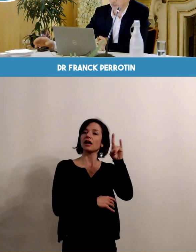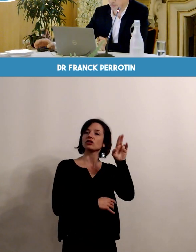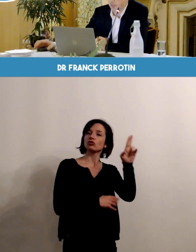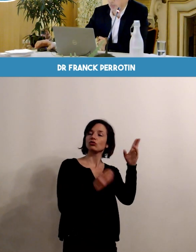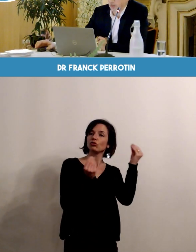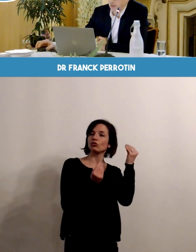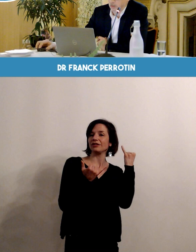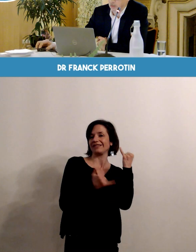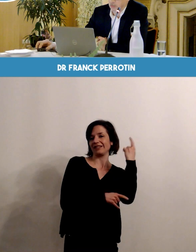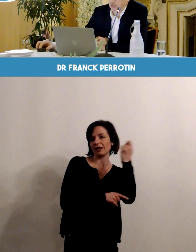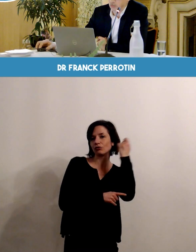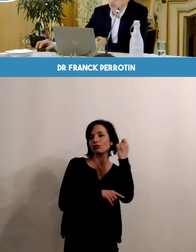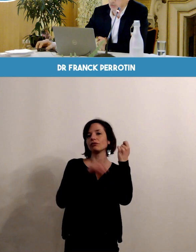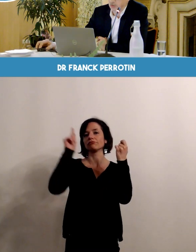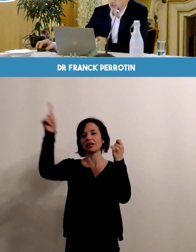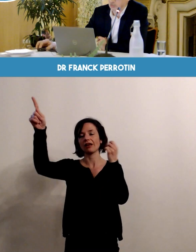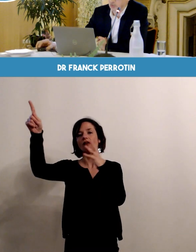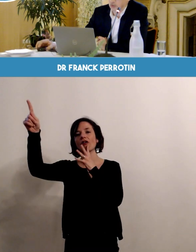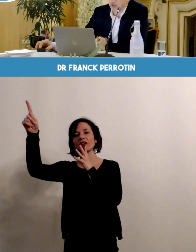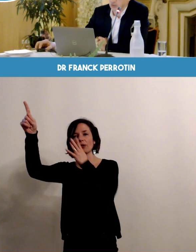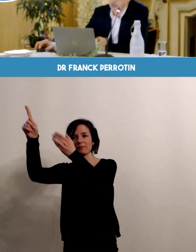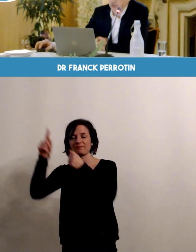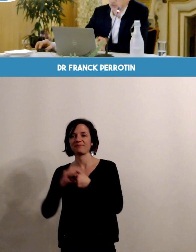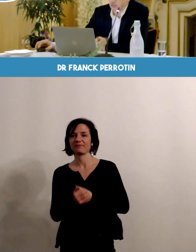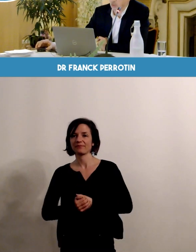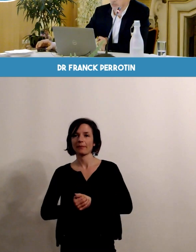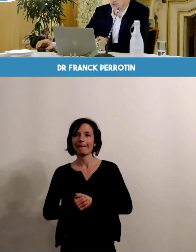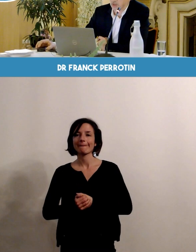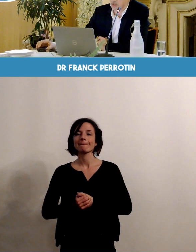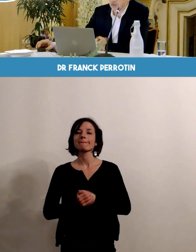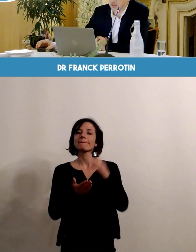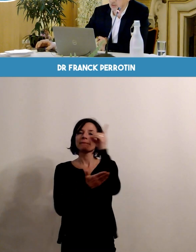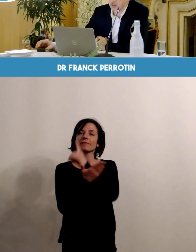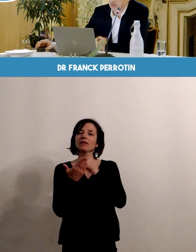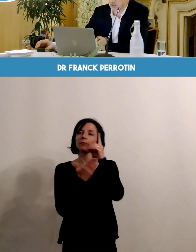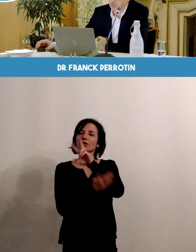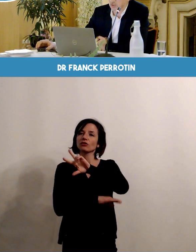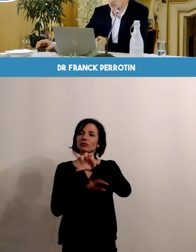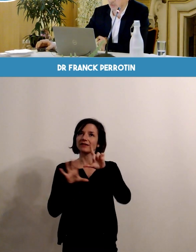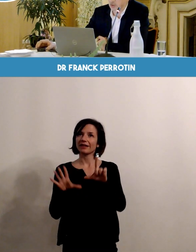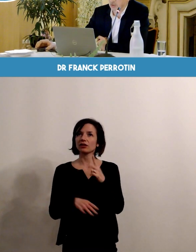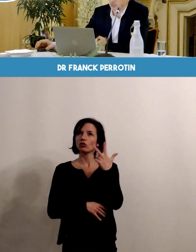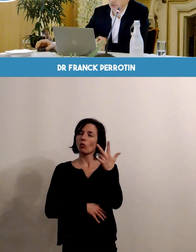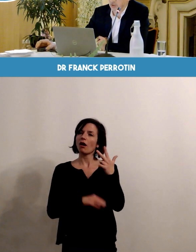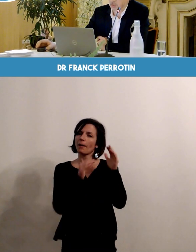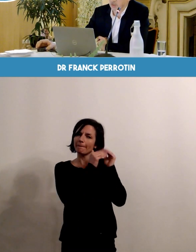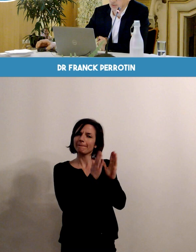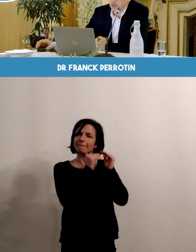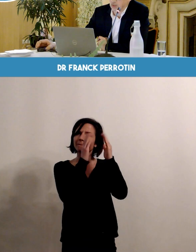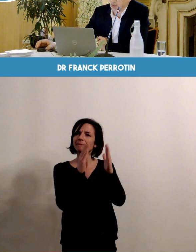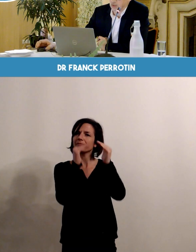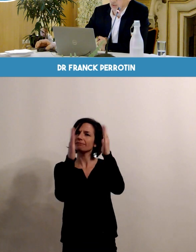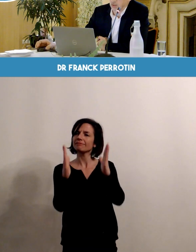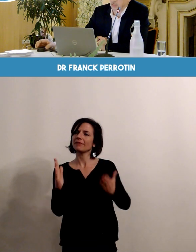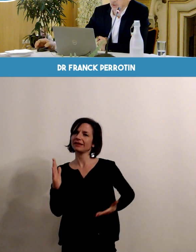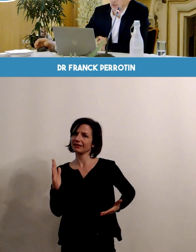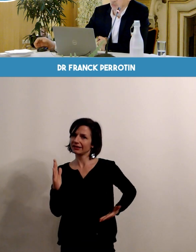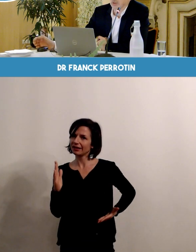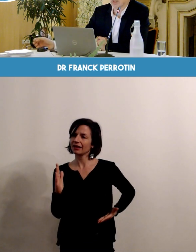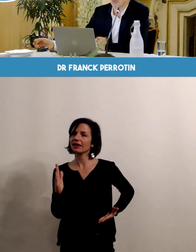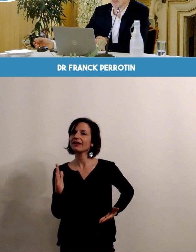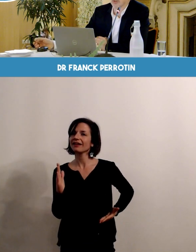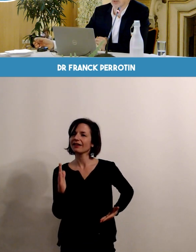et le CHU d'Orléans. En Indre-et-Loire, y a trois maternités, vous le savez, peut-être,